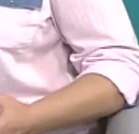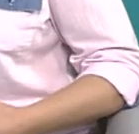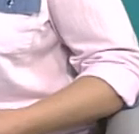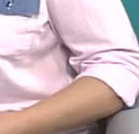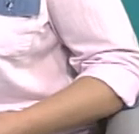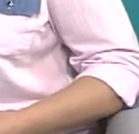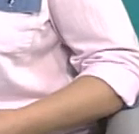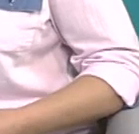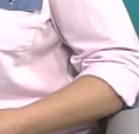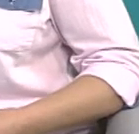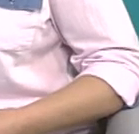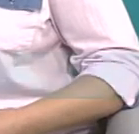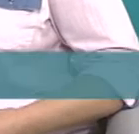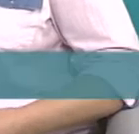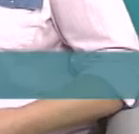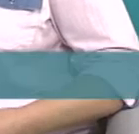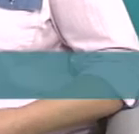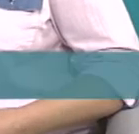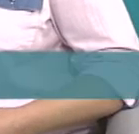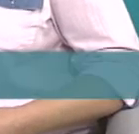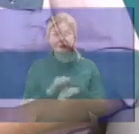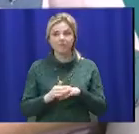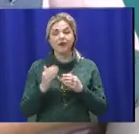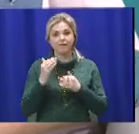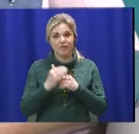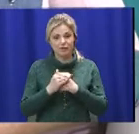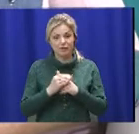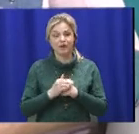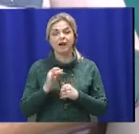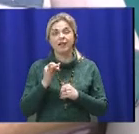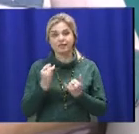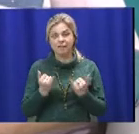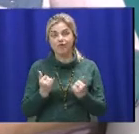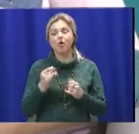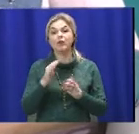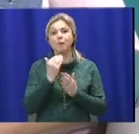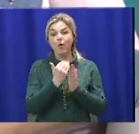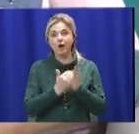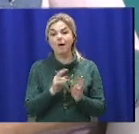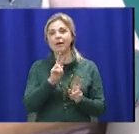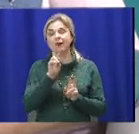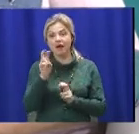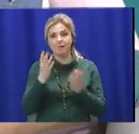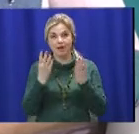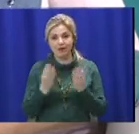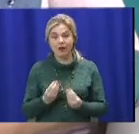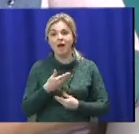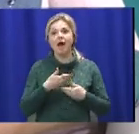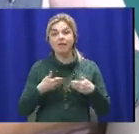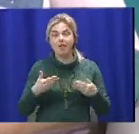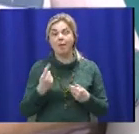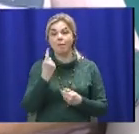Добрий вечір, в ефірі програма «Тема дня» у студії працює Наталія Ячкалова. Нам обіцяють, що з 1